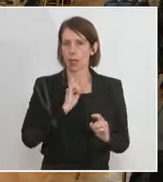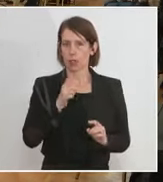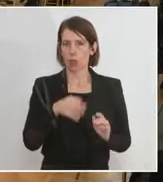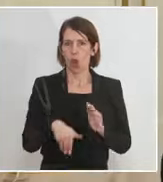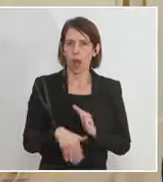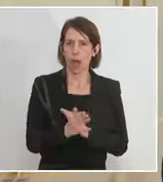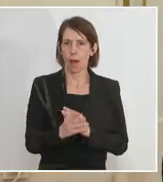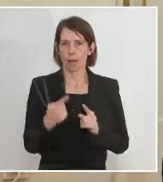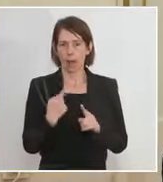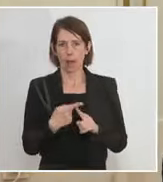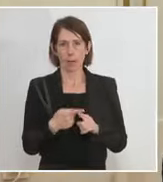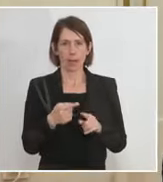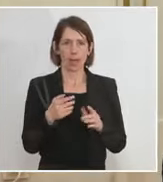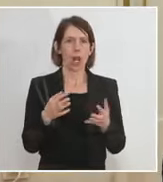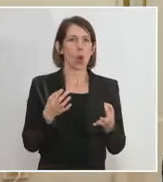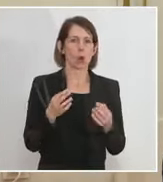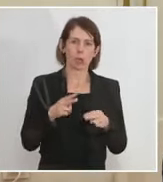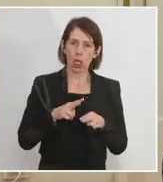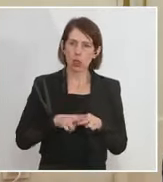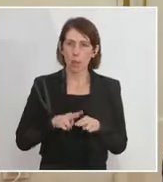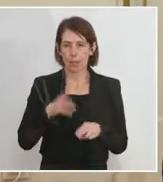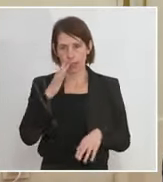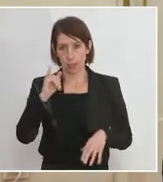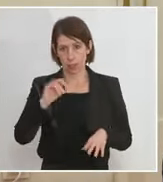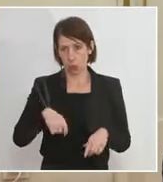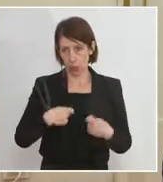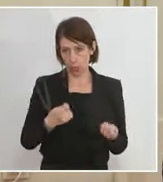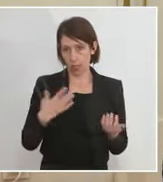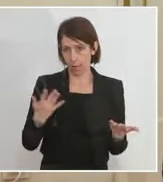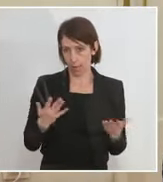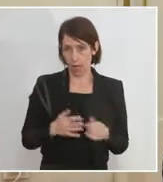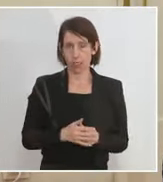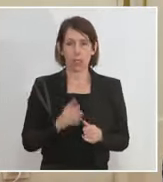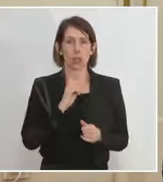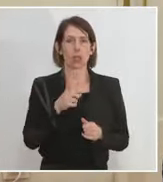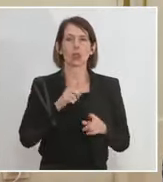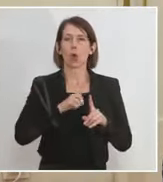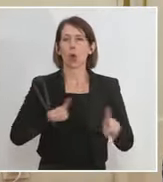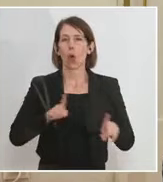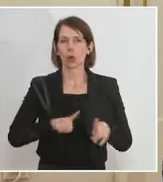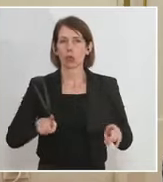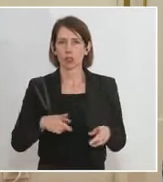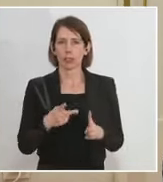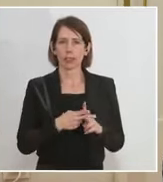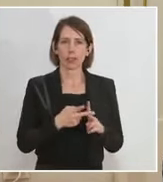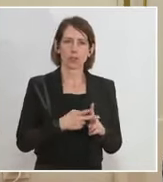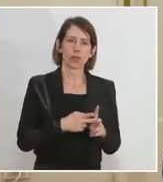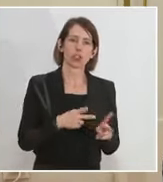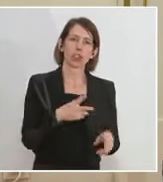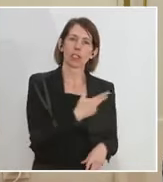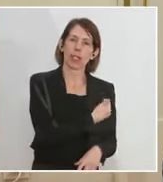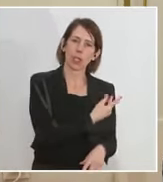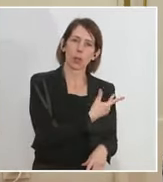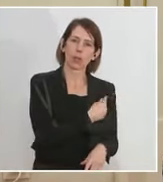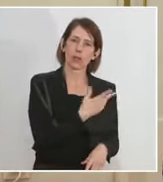ab April, Juni spätestens denn dann geben? Und soll es da Unterschiede geben zwischen geimpft, genesen, getestet,